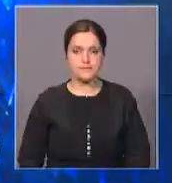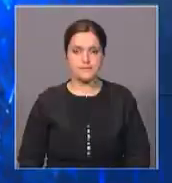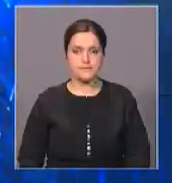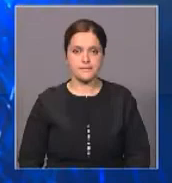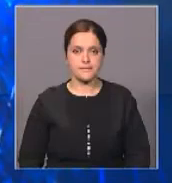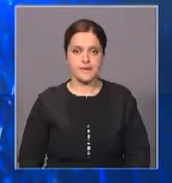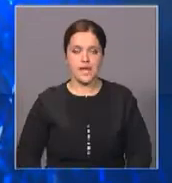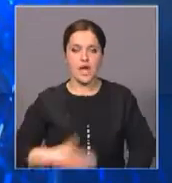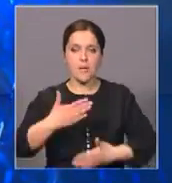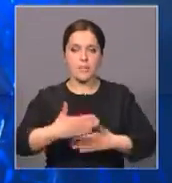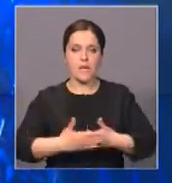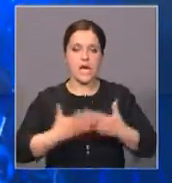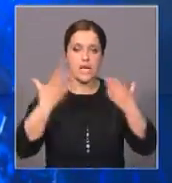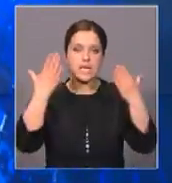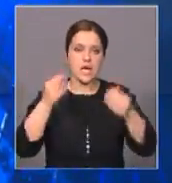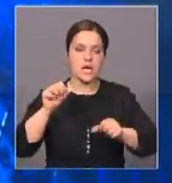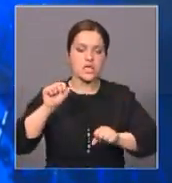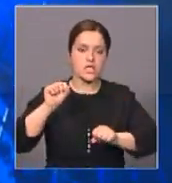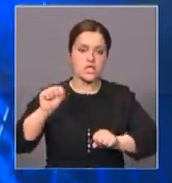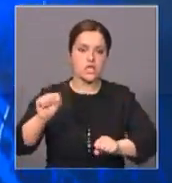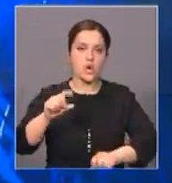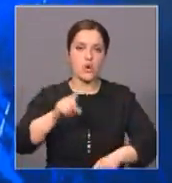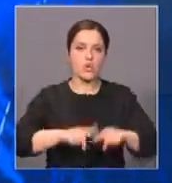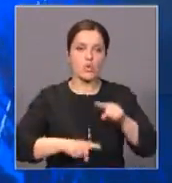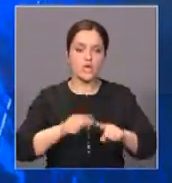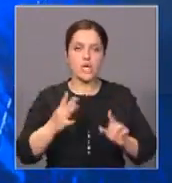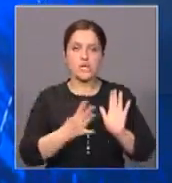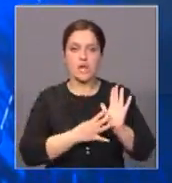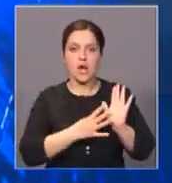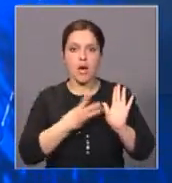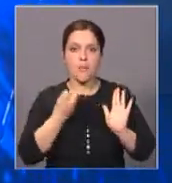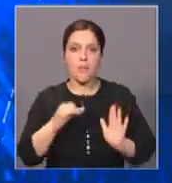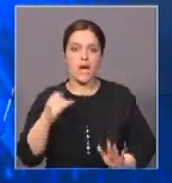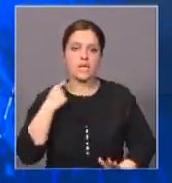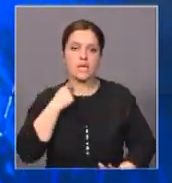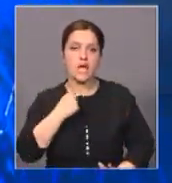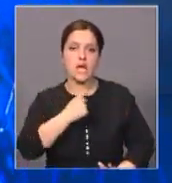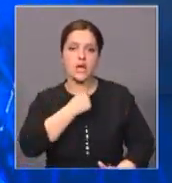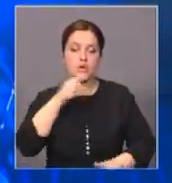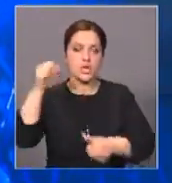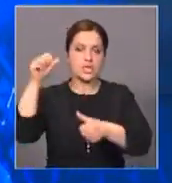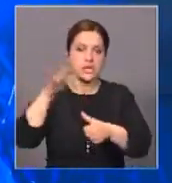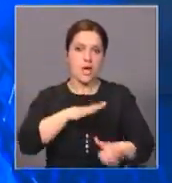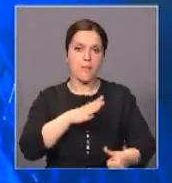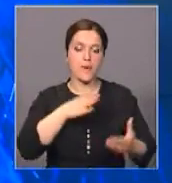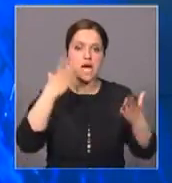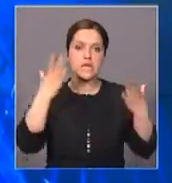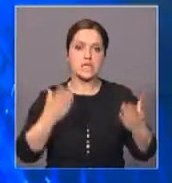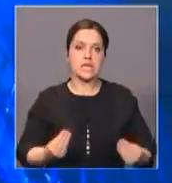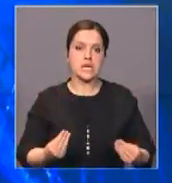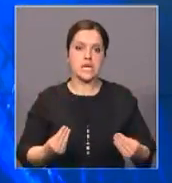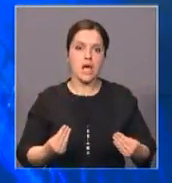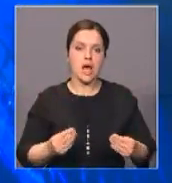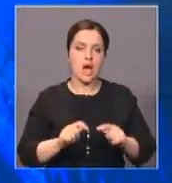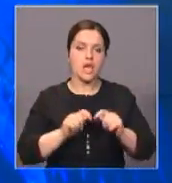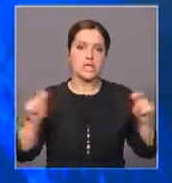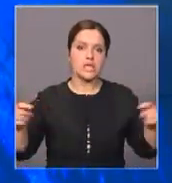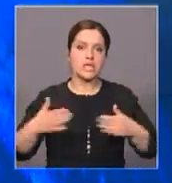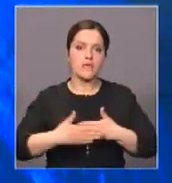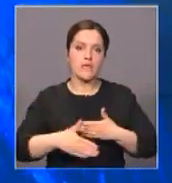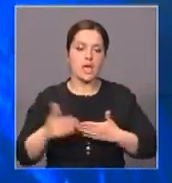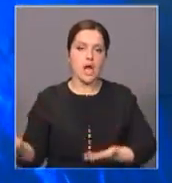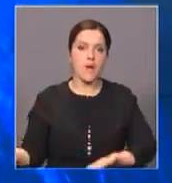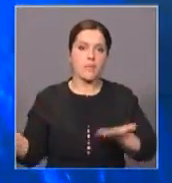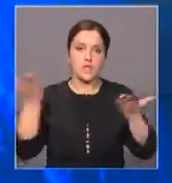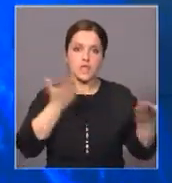В преддверии Дня защитника Отечества 9 мая толдокурганские десантники провели день открытых дверей. Они пригласили к себе войсковую часть